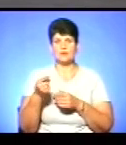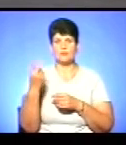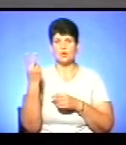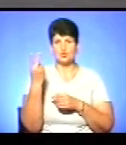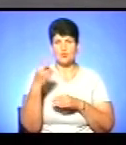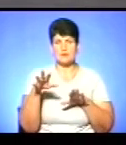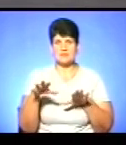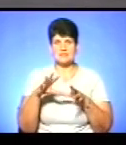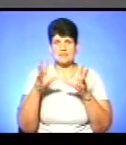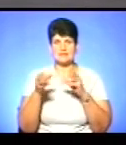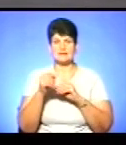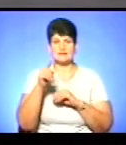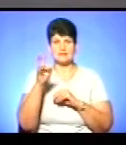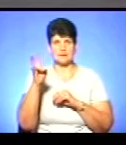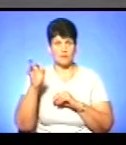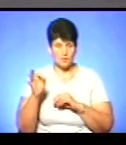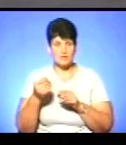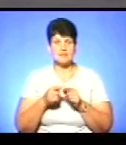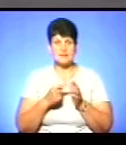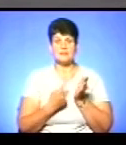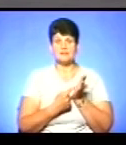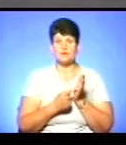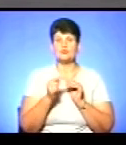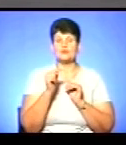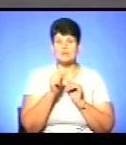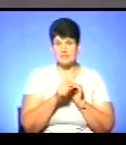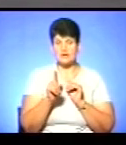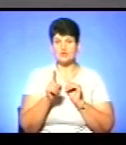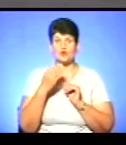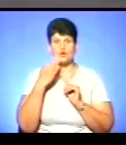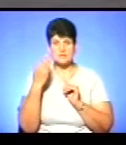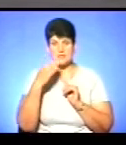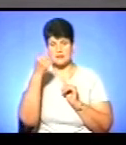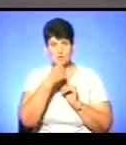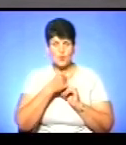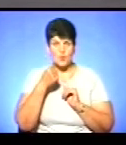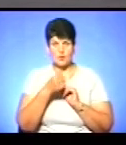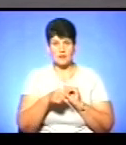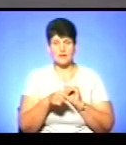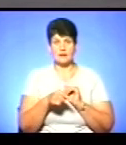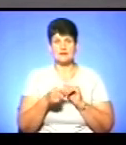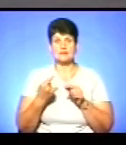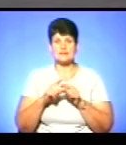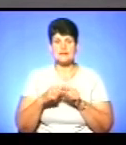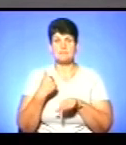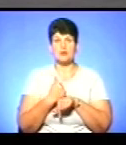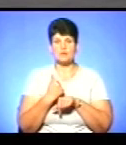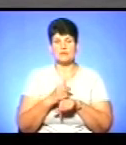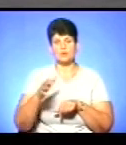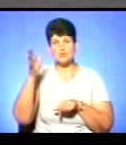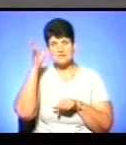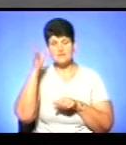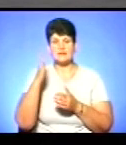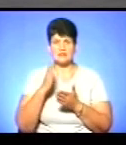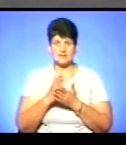за результатами на ЗНО. Це ще раз підтверджує те, що останні роки цей пріоритет освіти для нас, він,